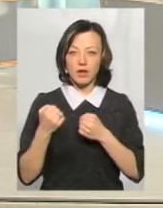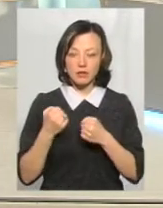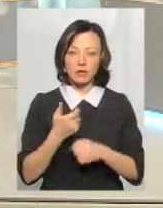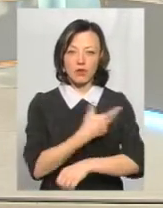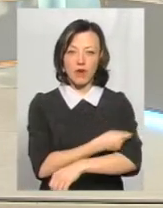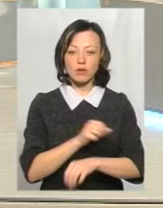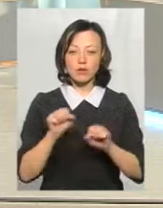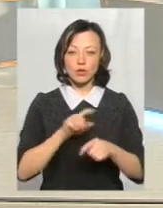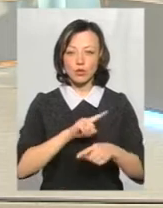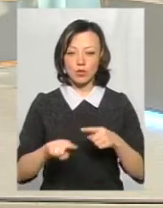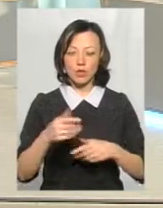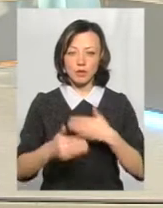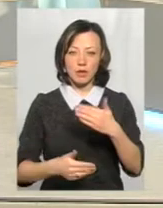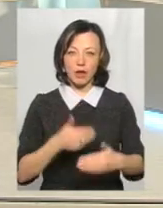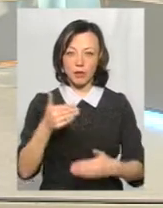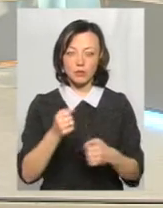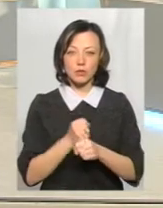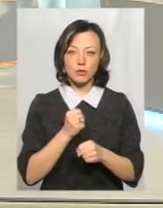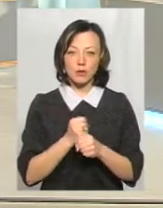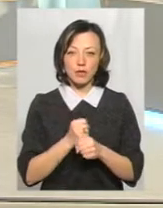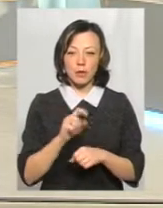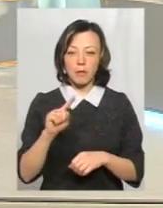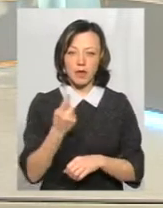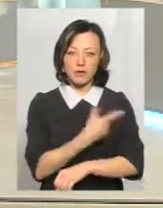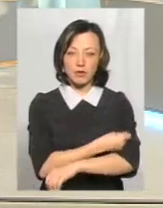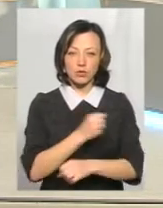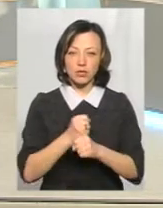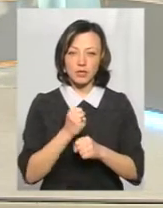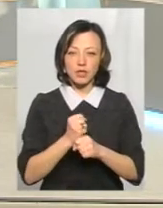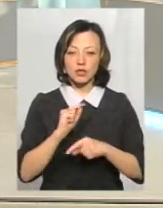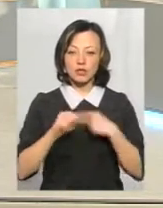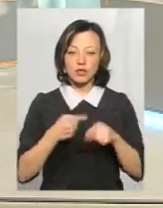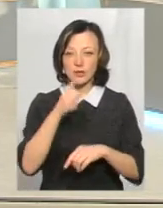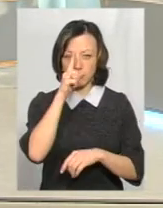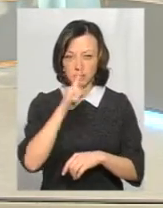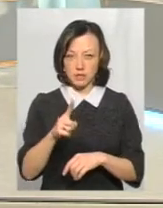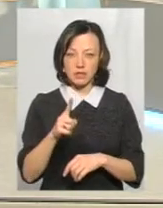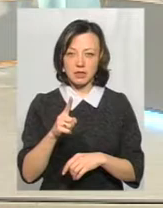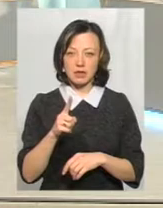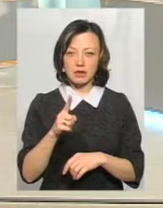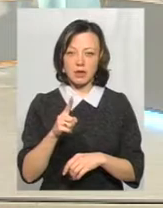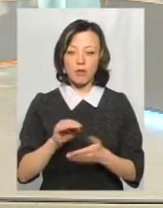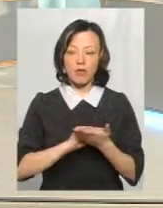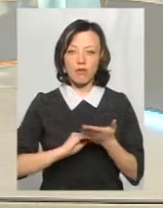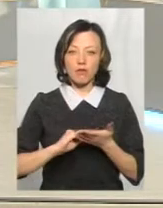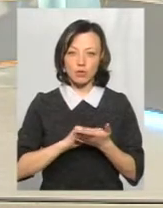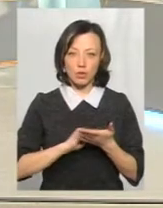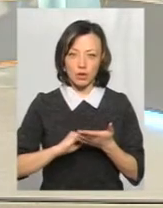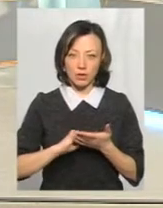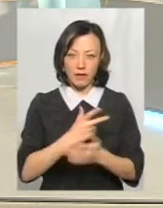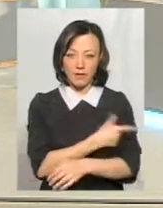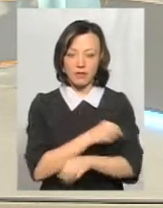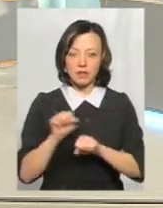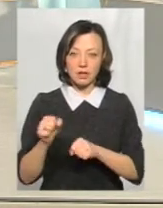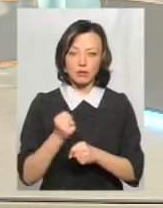ускореним таким темпом. Перша вакцинація робиться і потім через місяць повторна ревакцинація